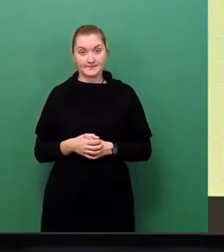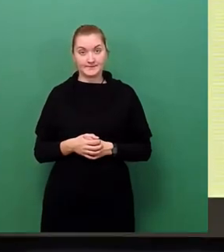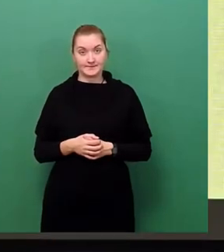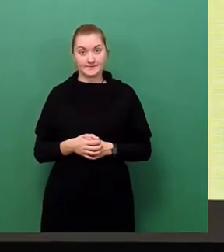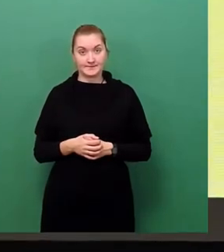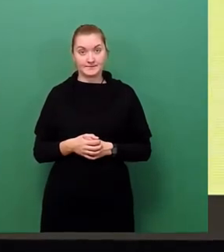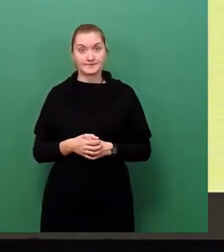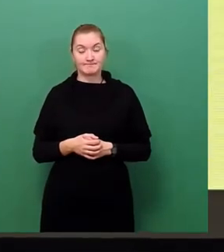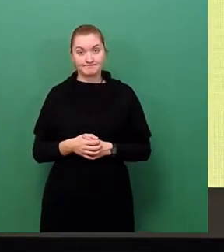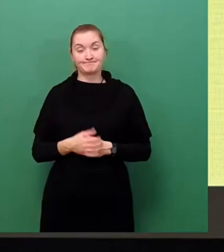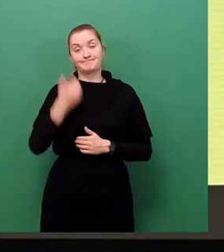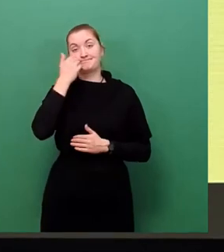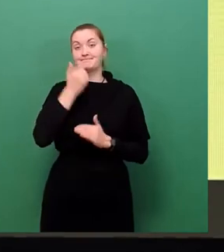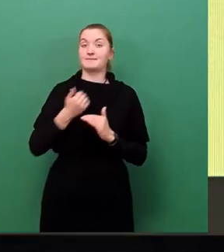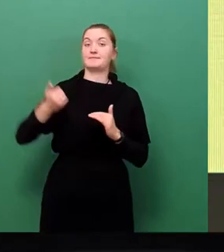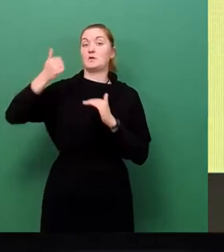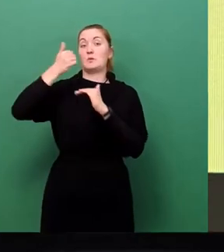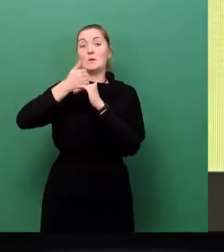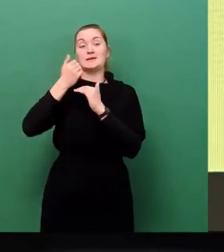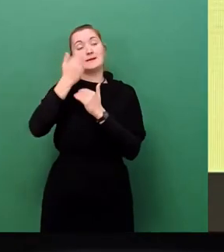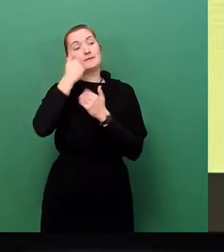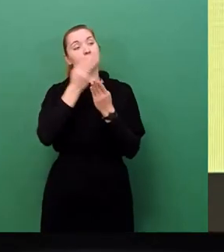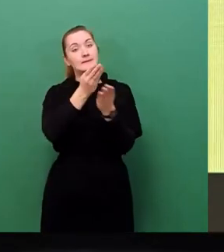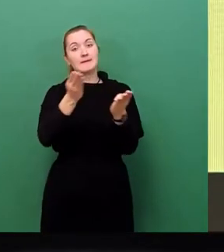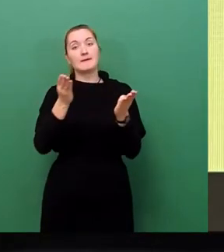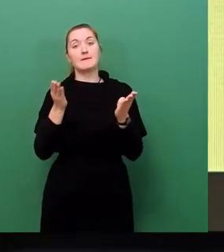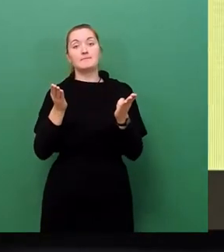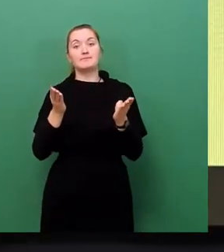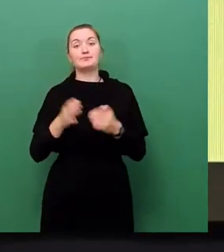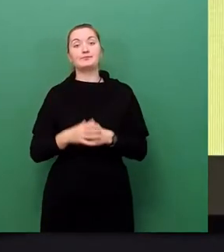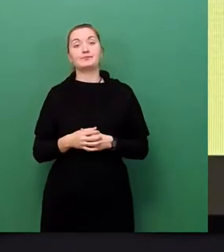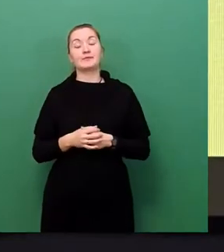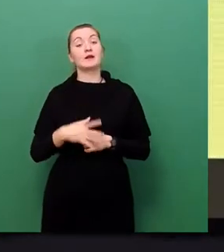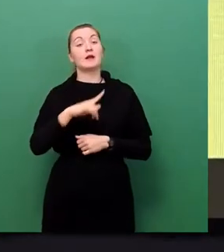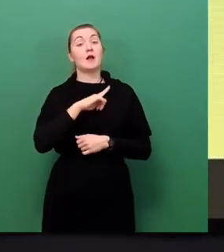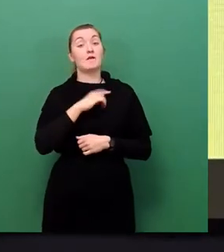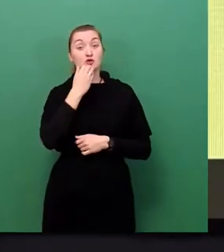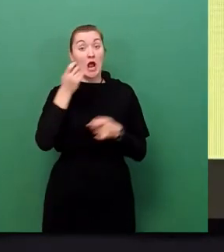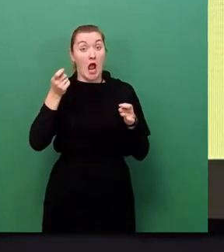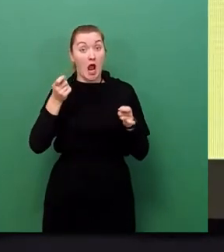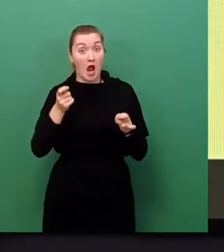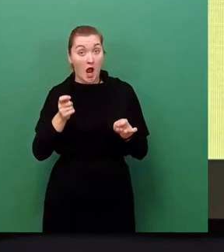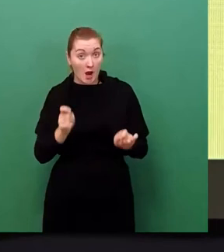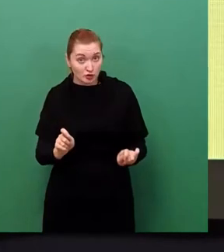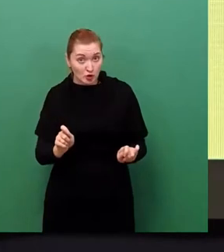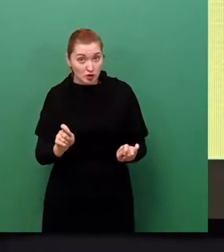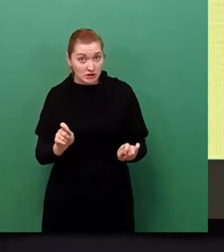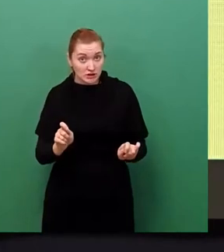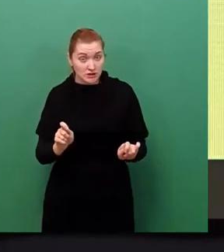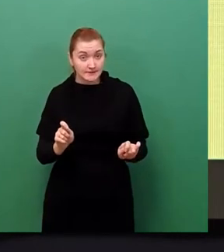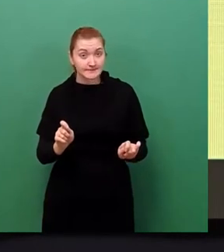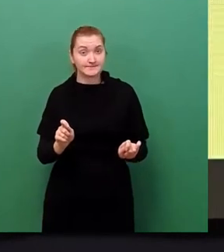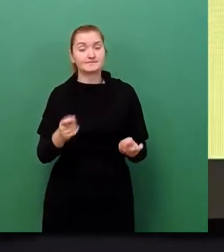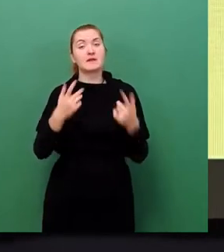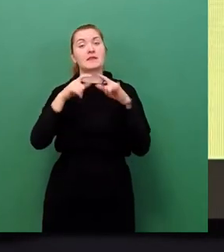Herr Oberbürgermeister, meine Damen und Herren, ich möchte gerne zum Abschluss der aktuellen Stunde für die Verwaltung zum Thema